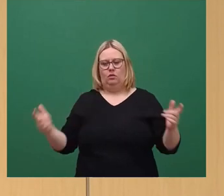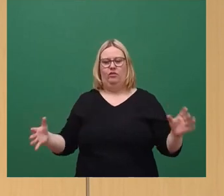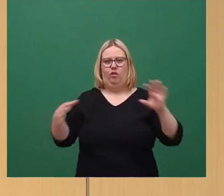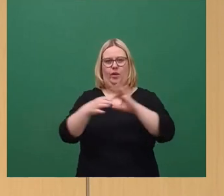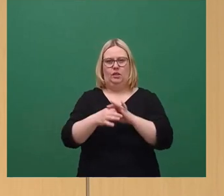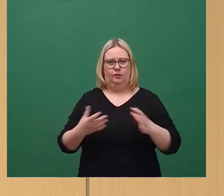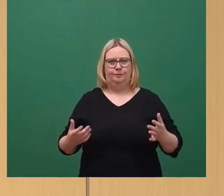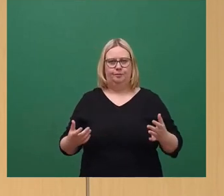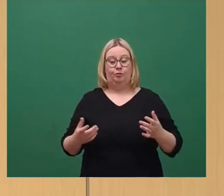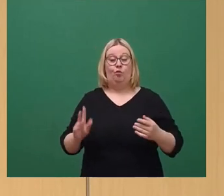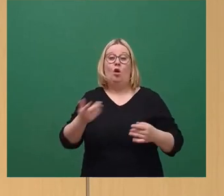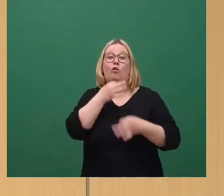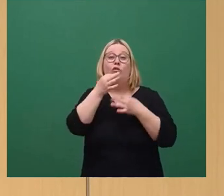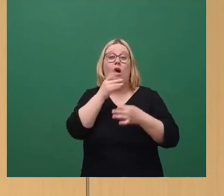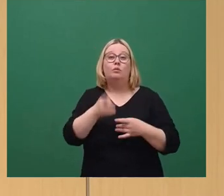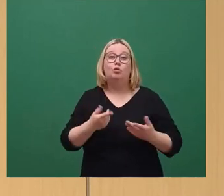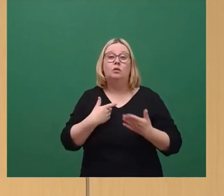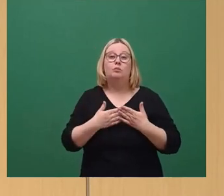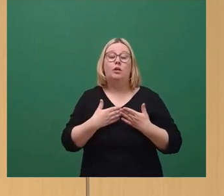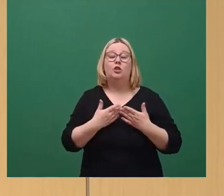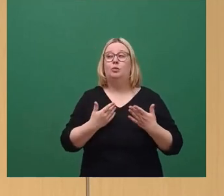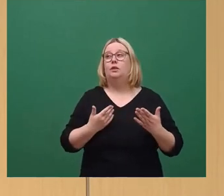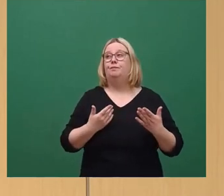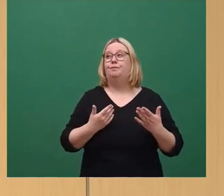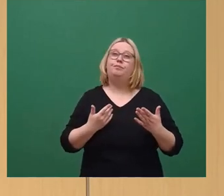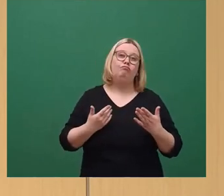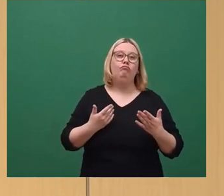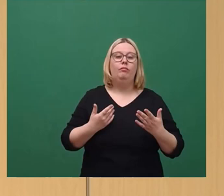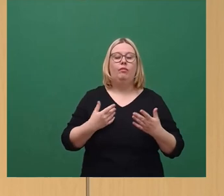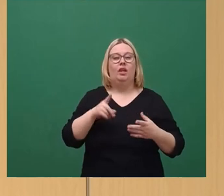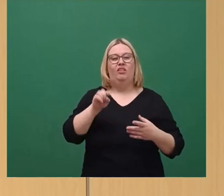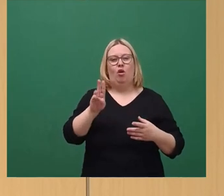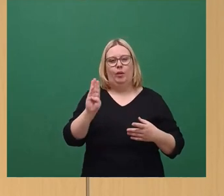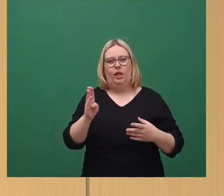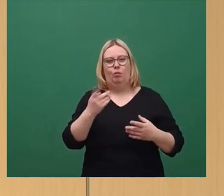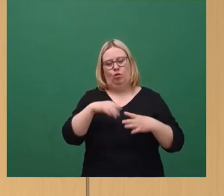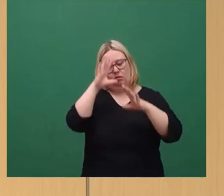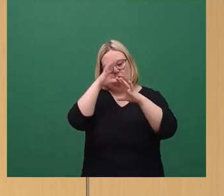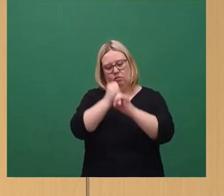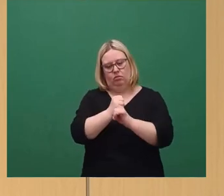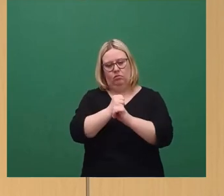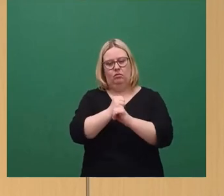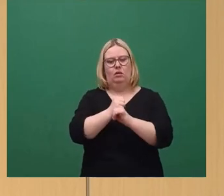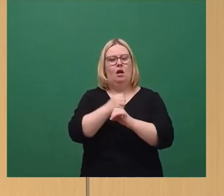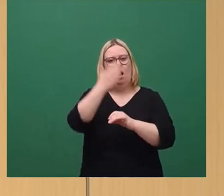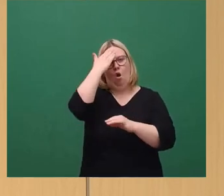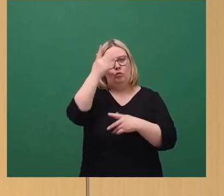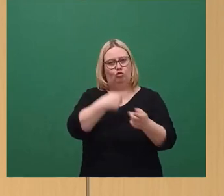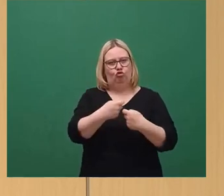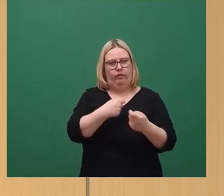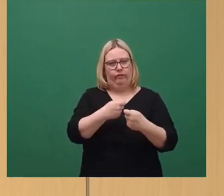auch Fragen stellen, und zwar solche Fragen wie, sollte sich die DVB vielleicht aufs Kerngeschäft konzentrieren und